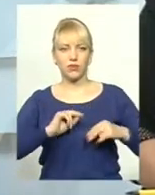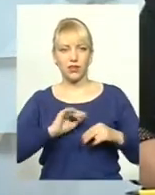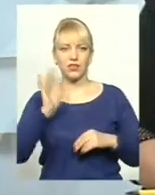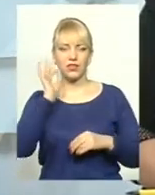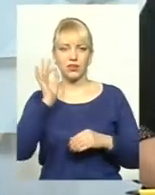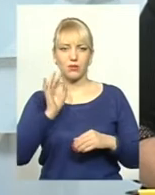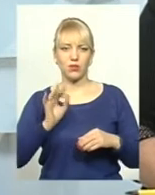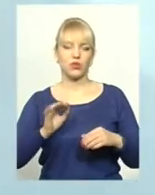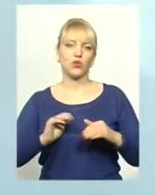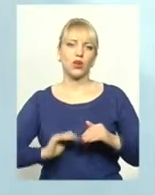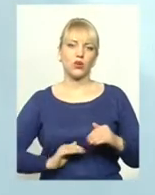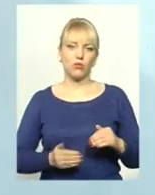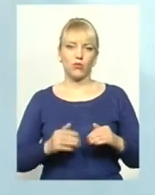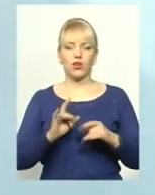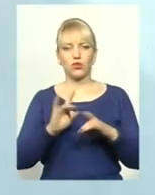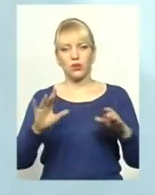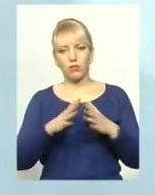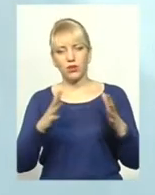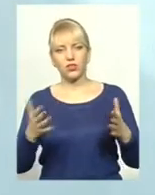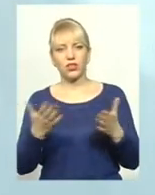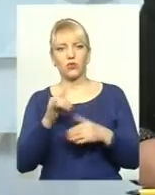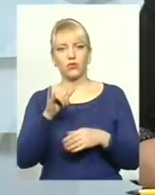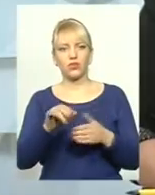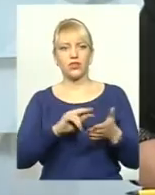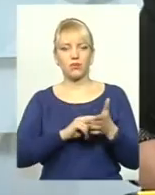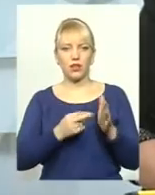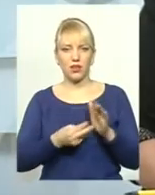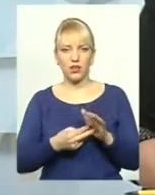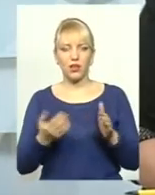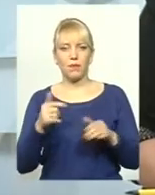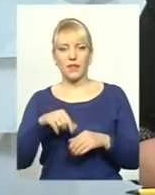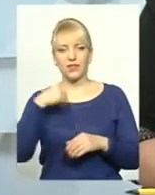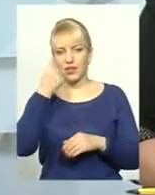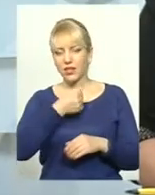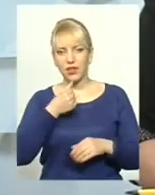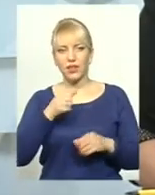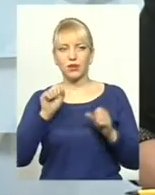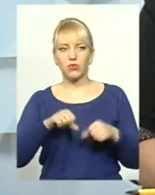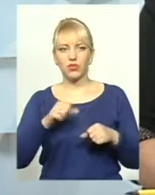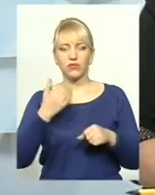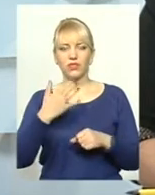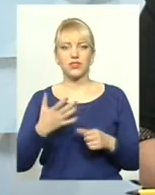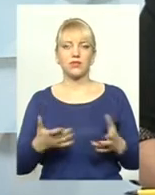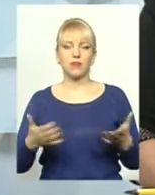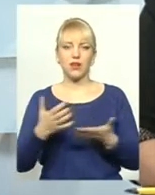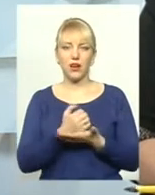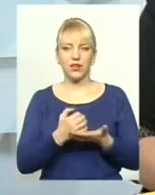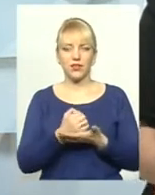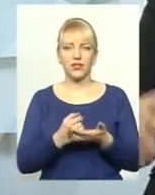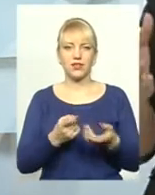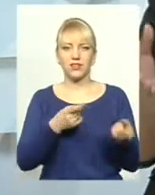компанією, так? Так. Розкажіть більше, які вас плани на цей рік. Можливо, збираєтесь залучати